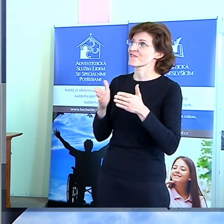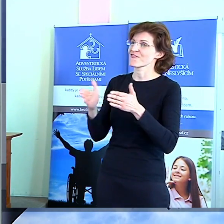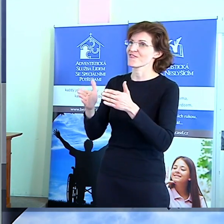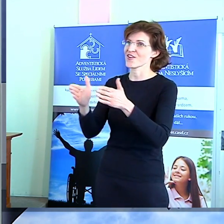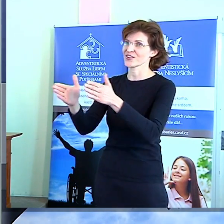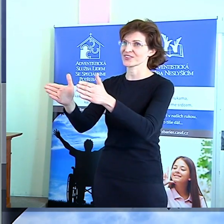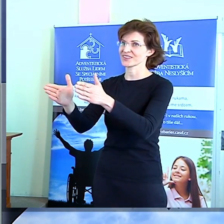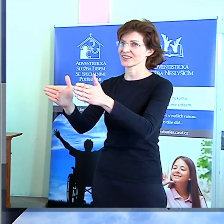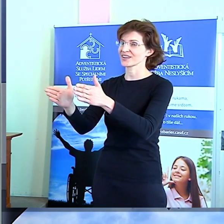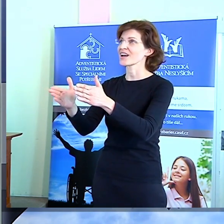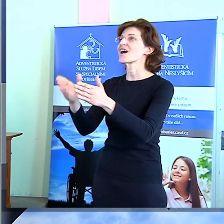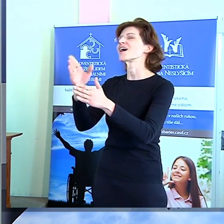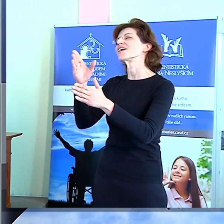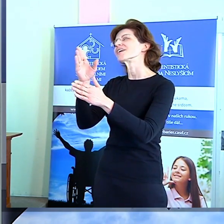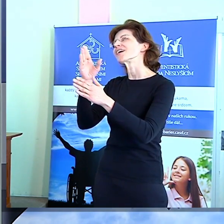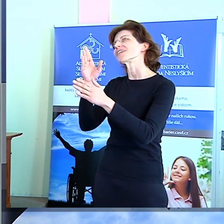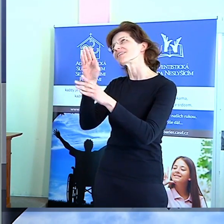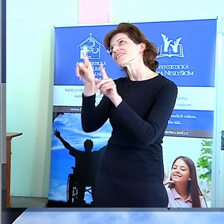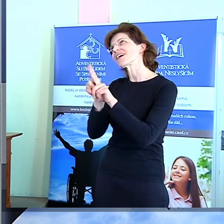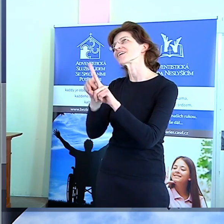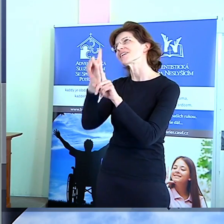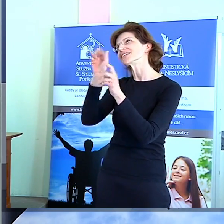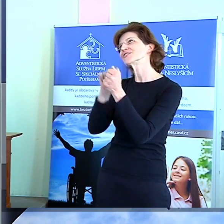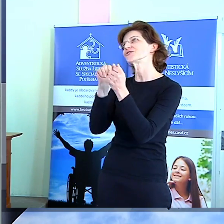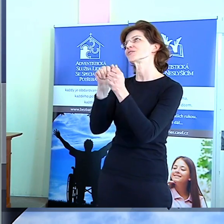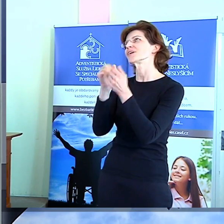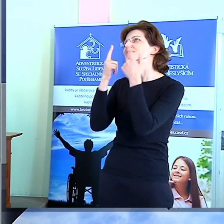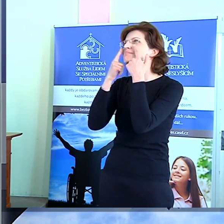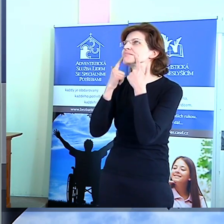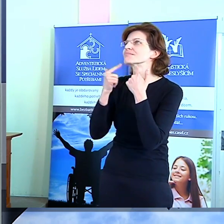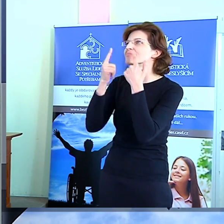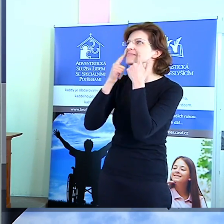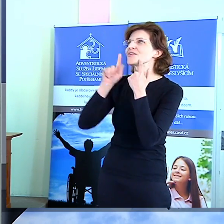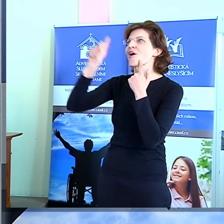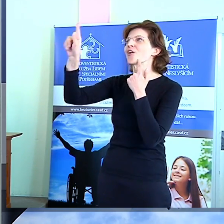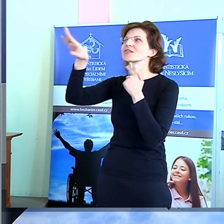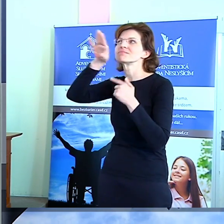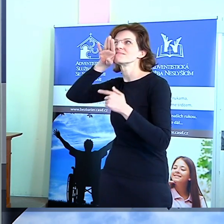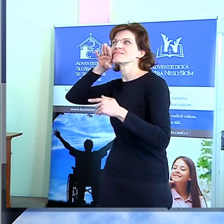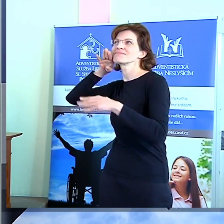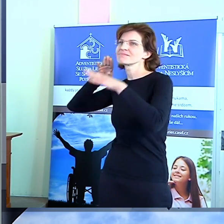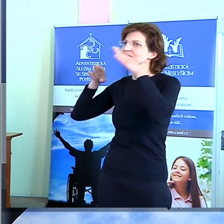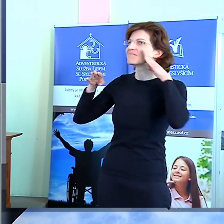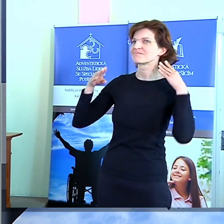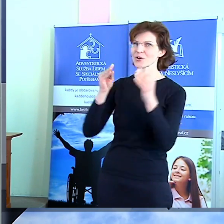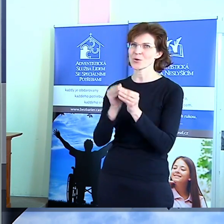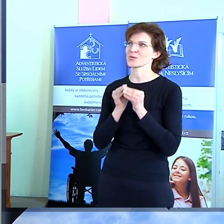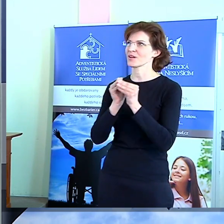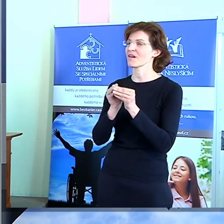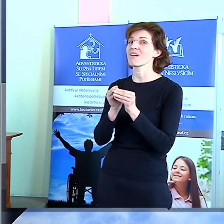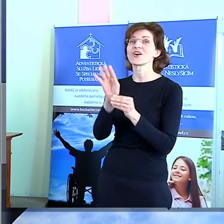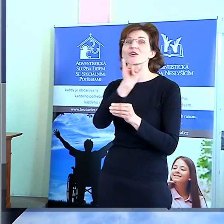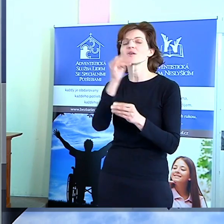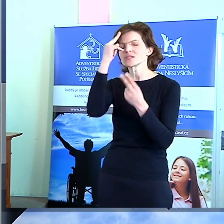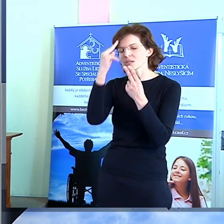Bůh setře každou slzu z očí. A že otevře oči slepým.